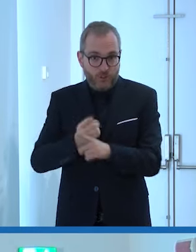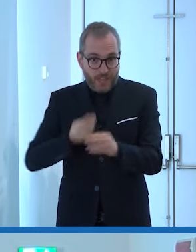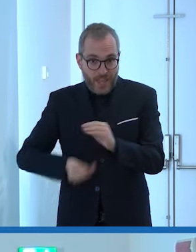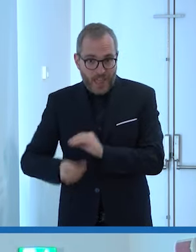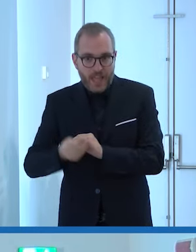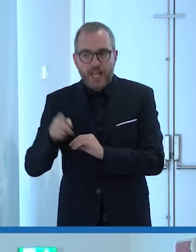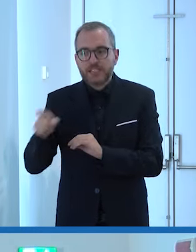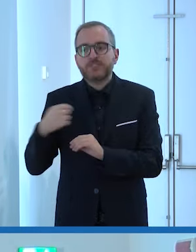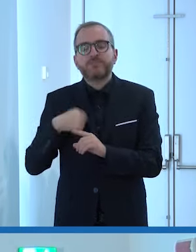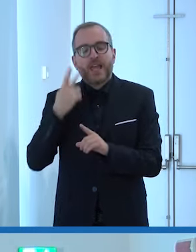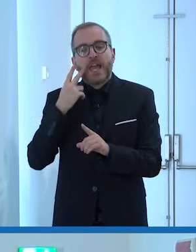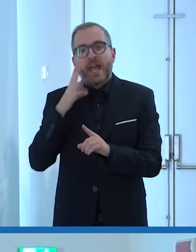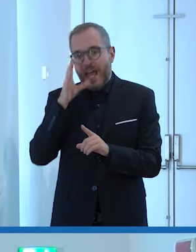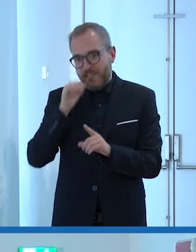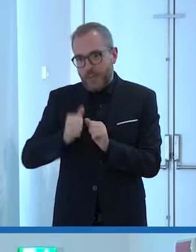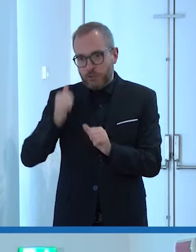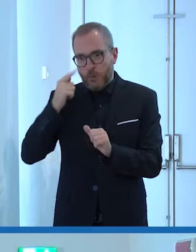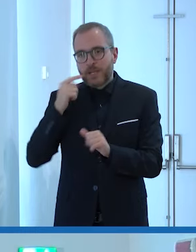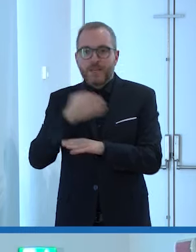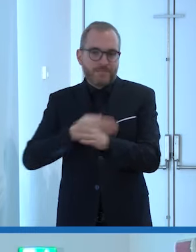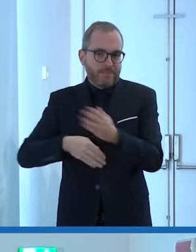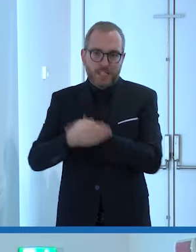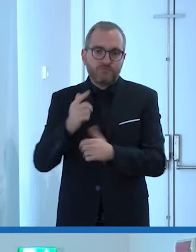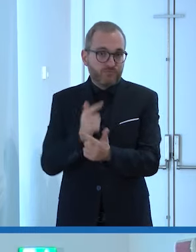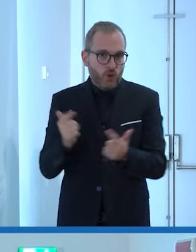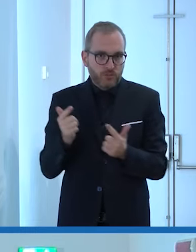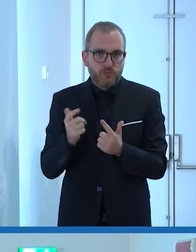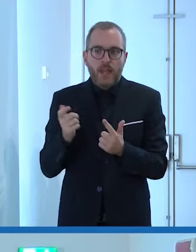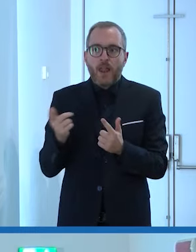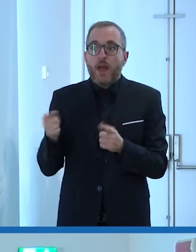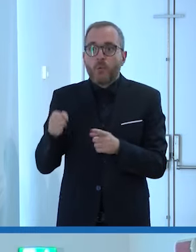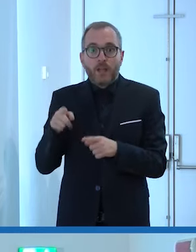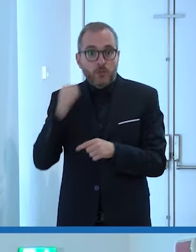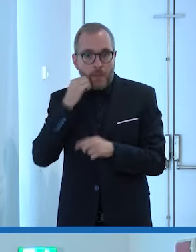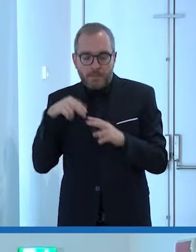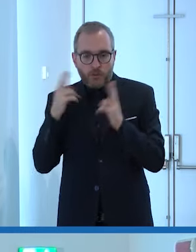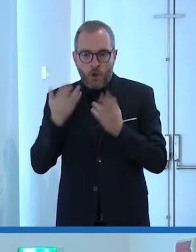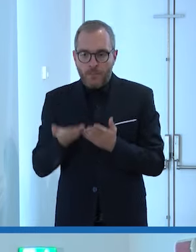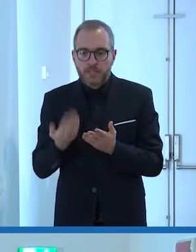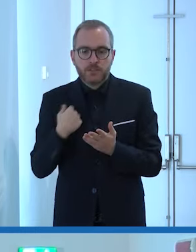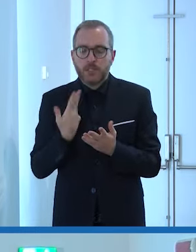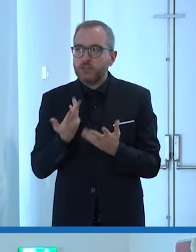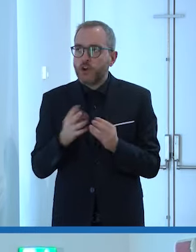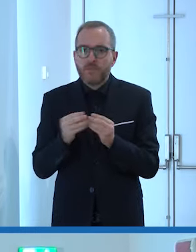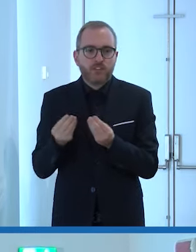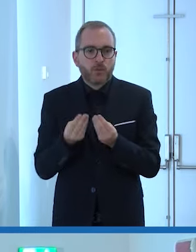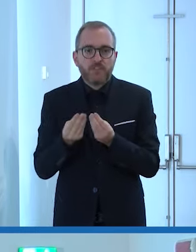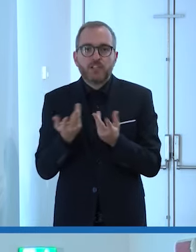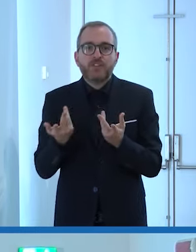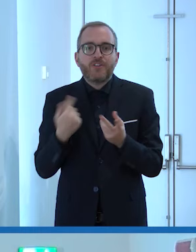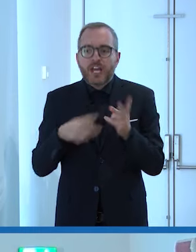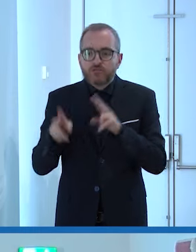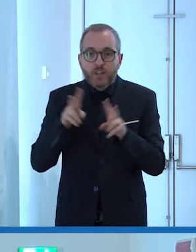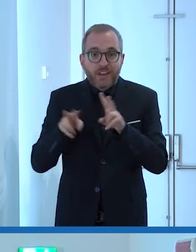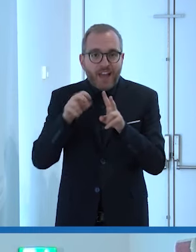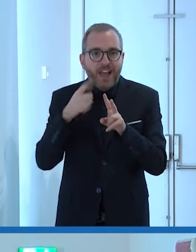focomerico come me di per lì la mamma si è sentita spiazzata si è sentita persa e mi ha iniziato a cercare